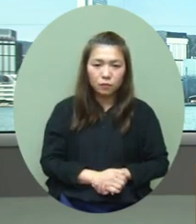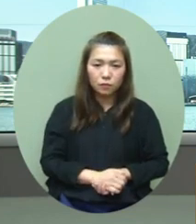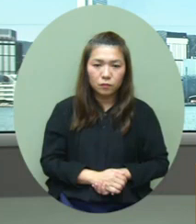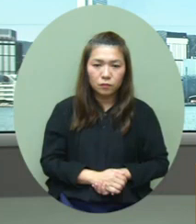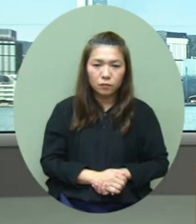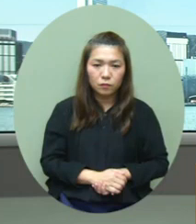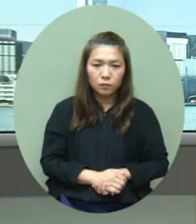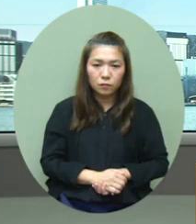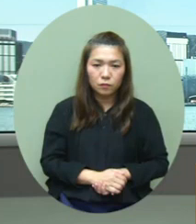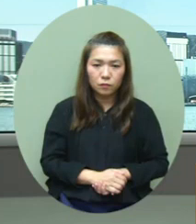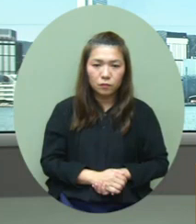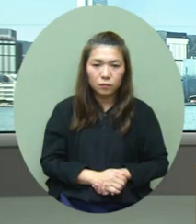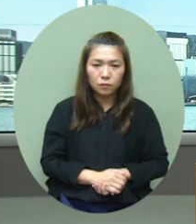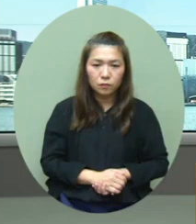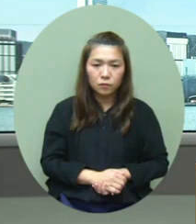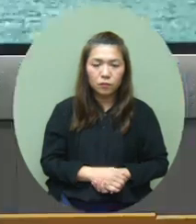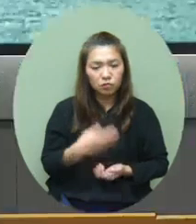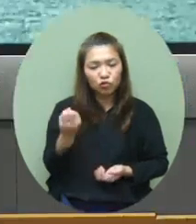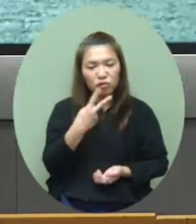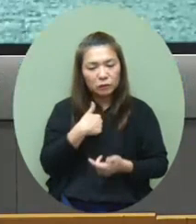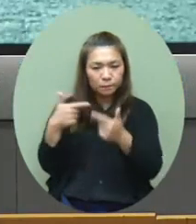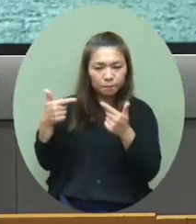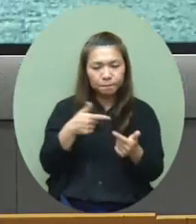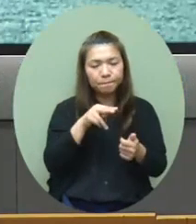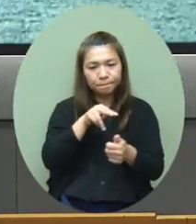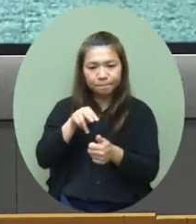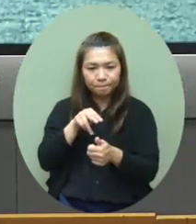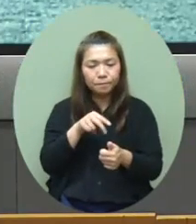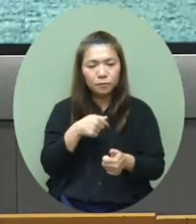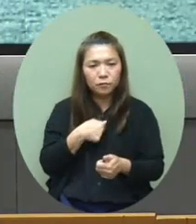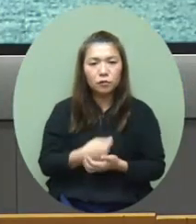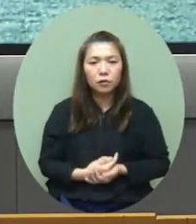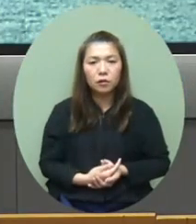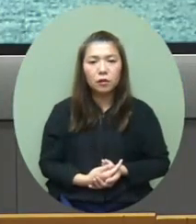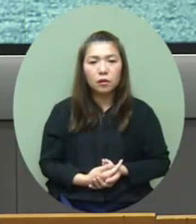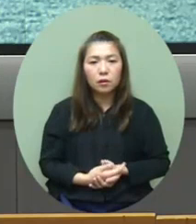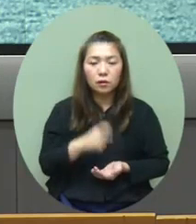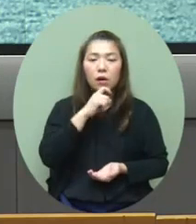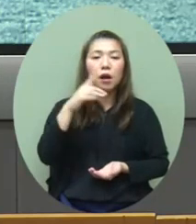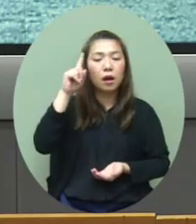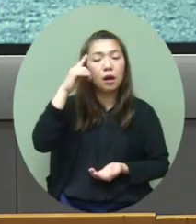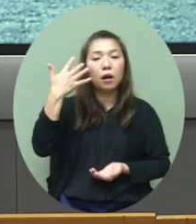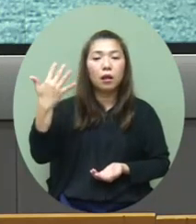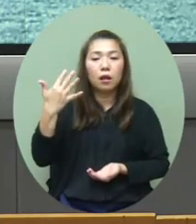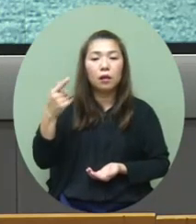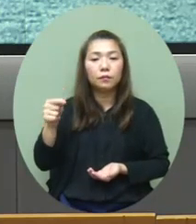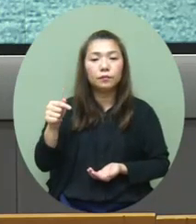這個我們都要觀察一下才知道當然因為之前有幾天就是那個